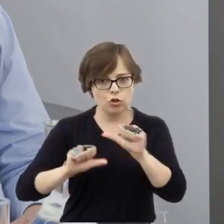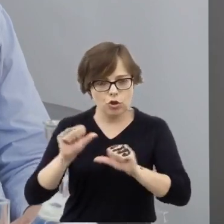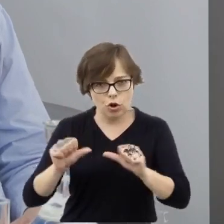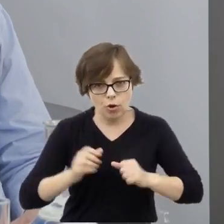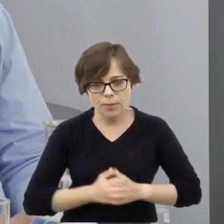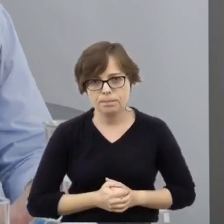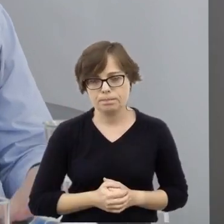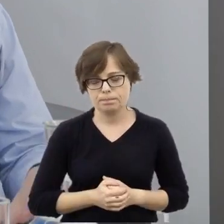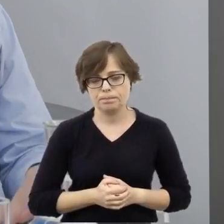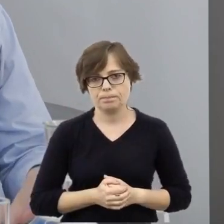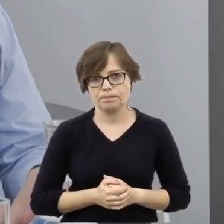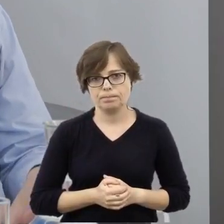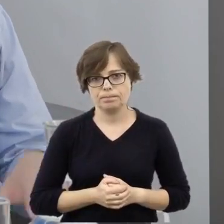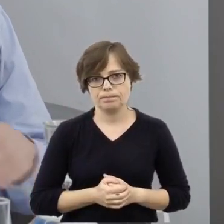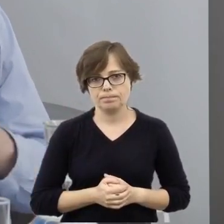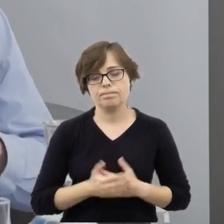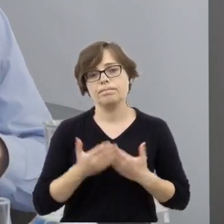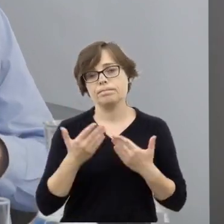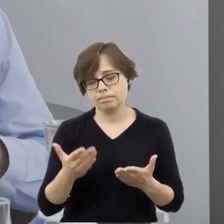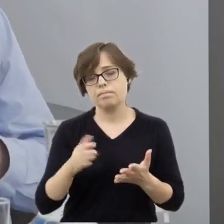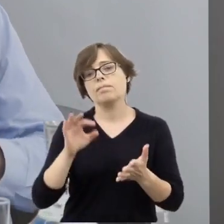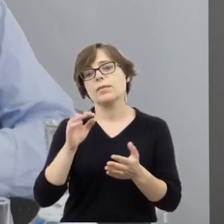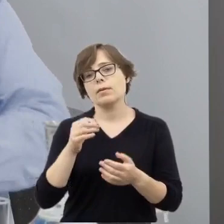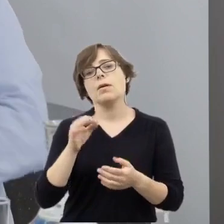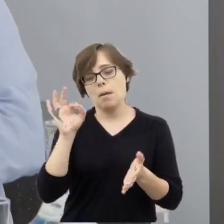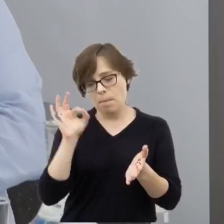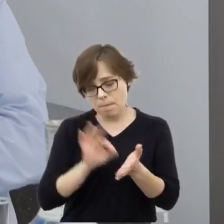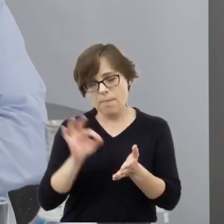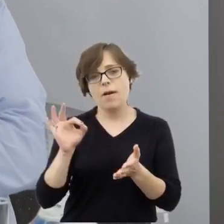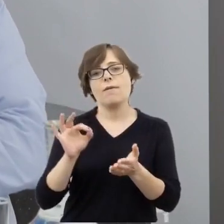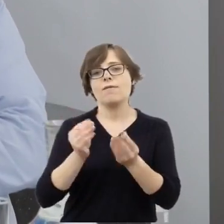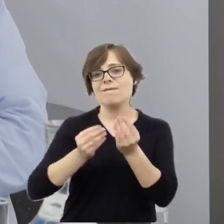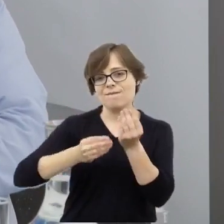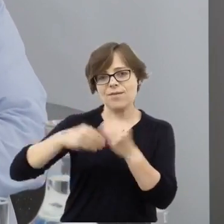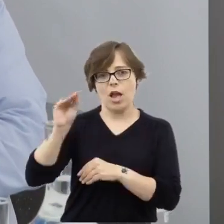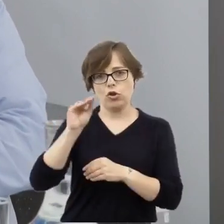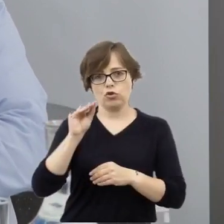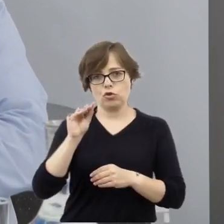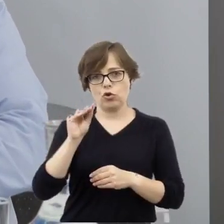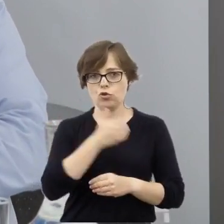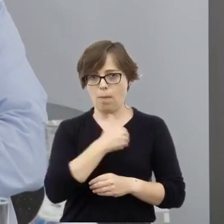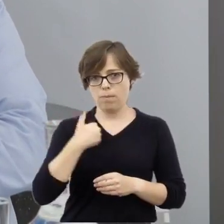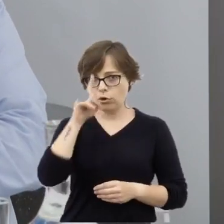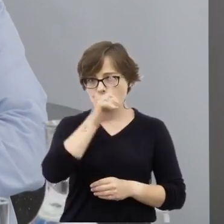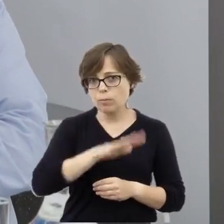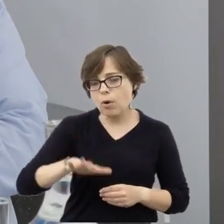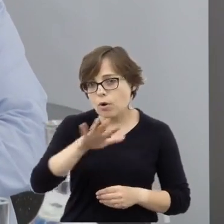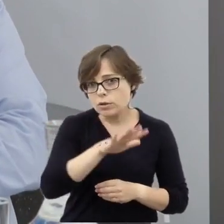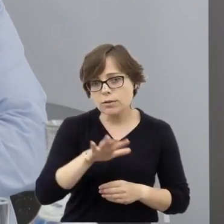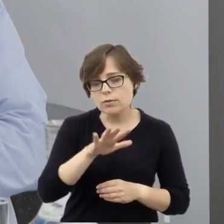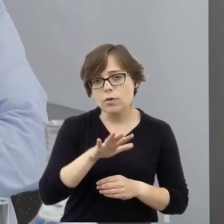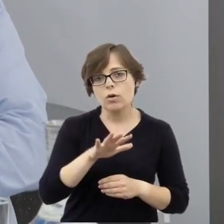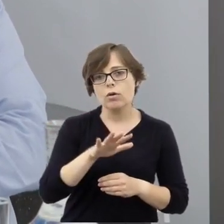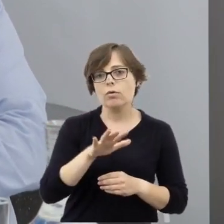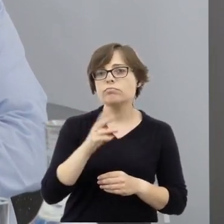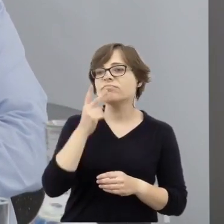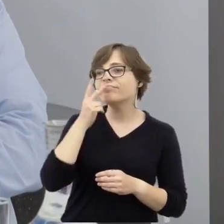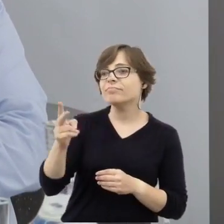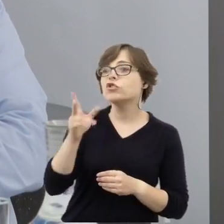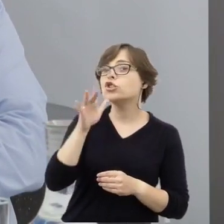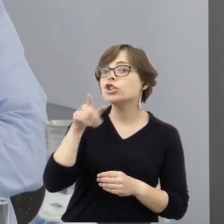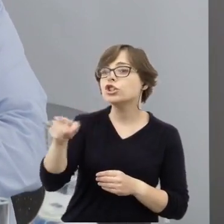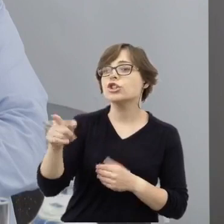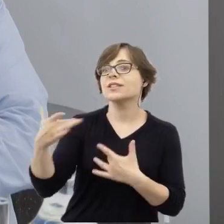Nie ulega wątpliwości, że większość polskiego społeczeństwa w stosunku do tragedii żydowskiej